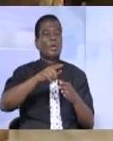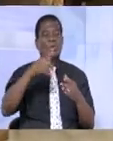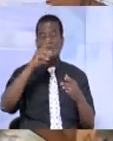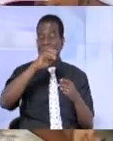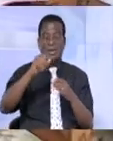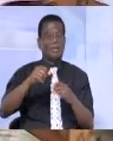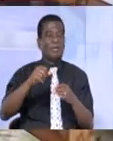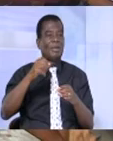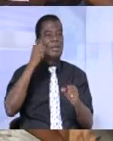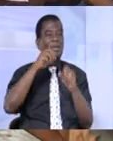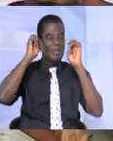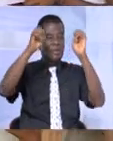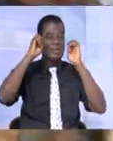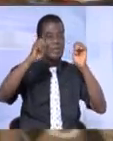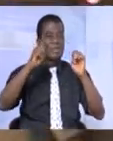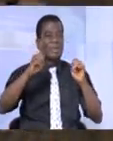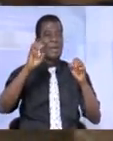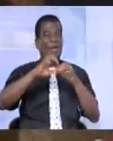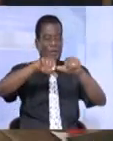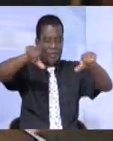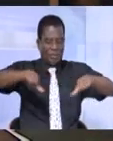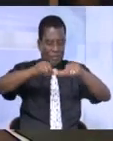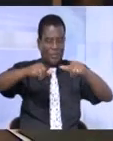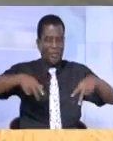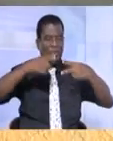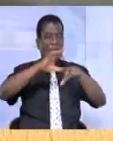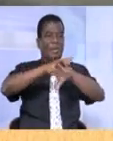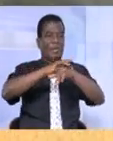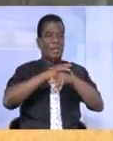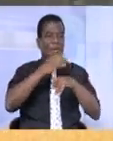SVT, sciences de vie et de la terre, avec ses élèves de la 3e.